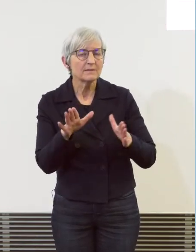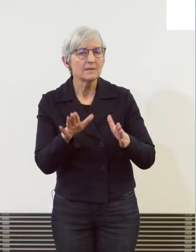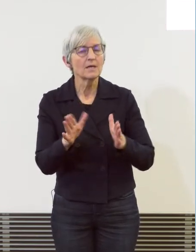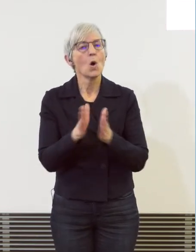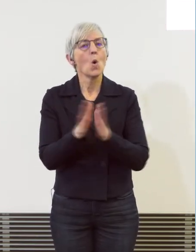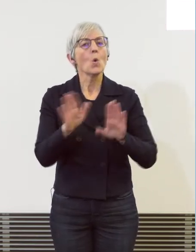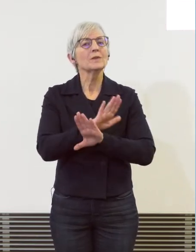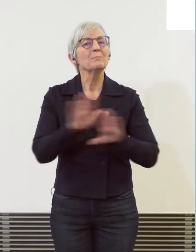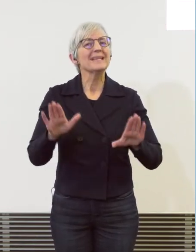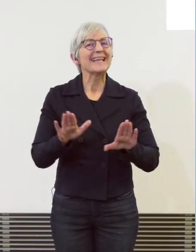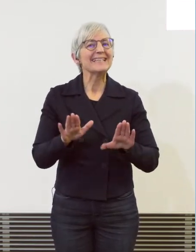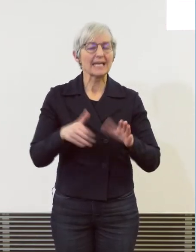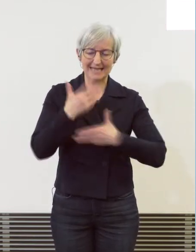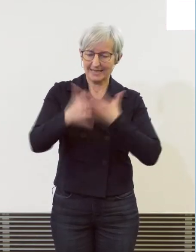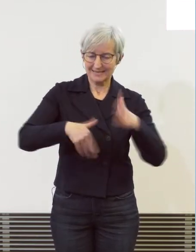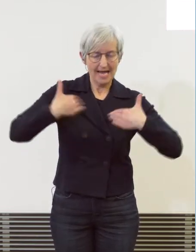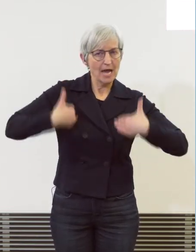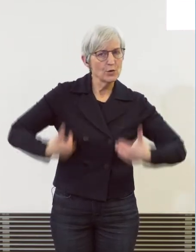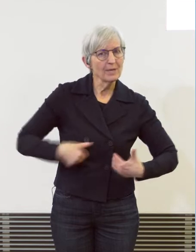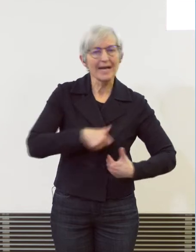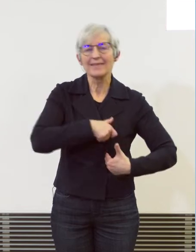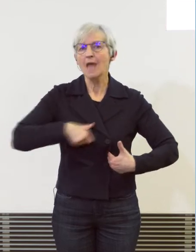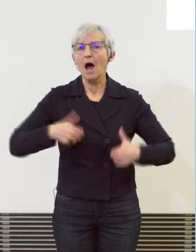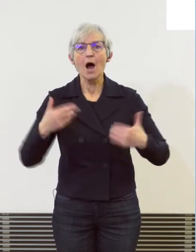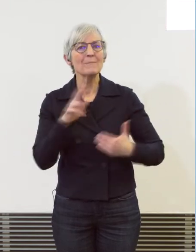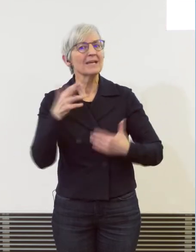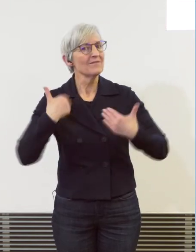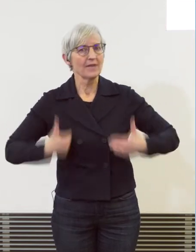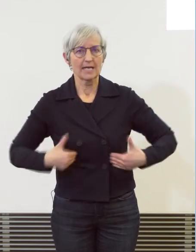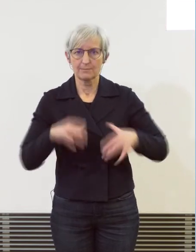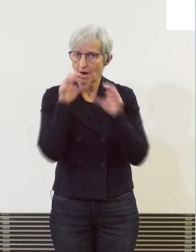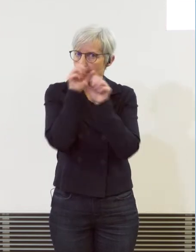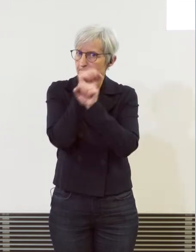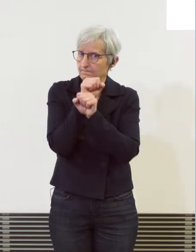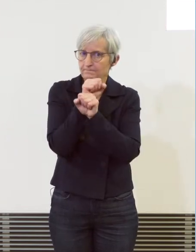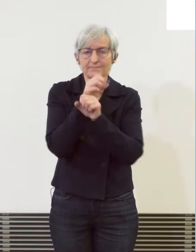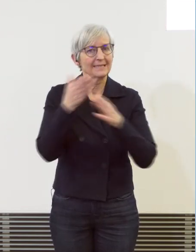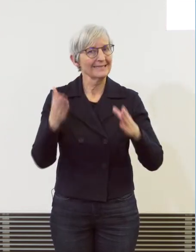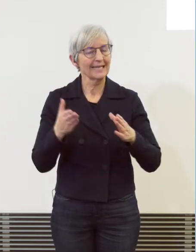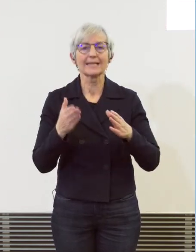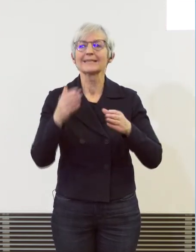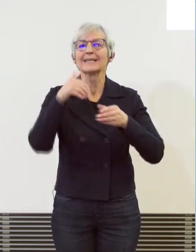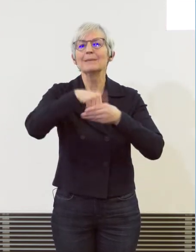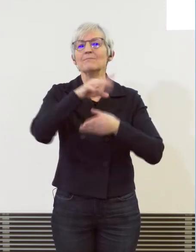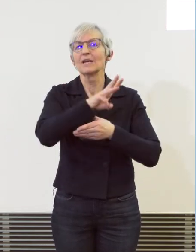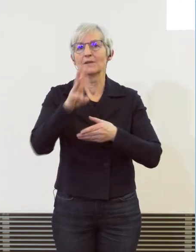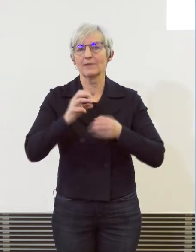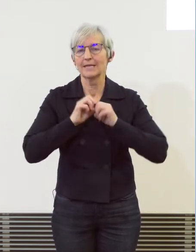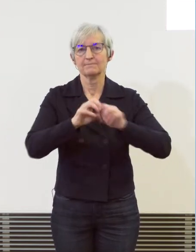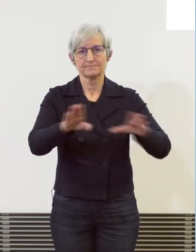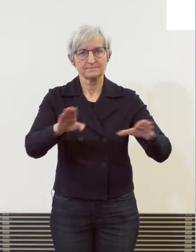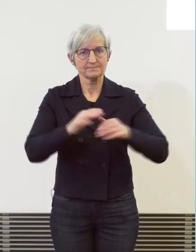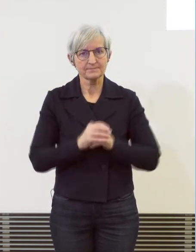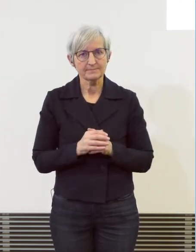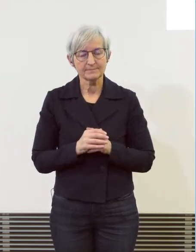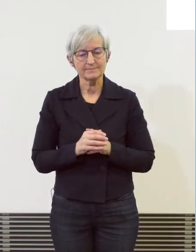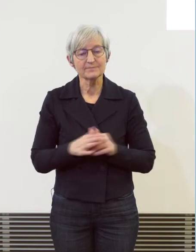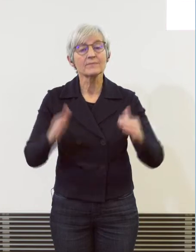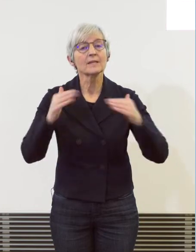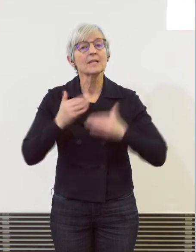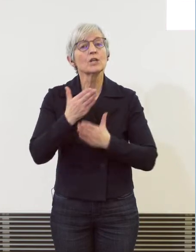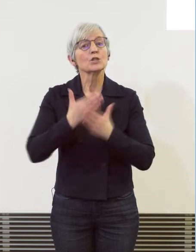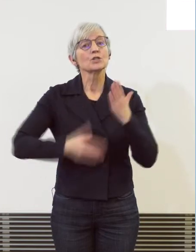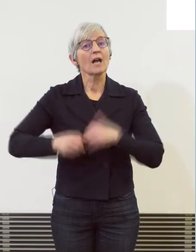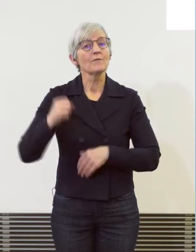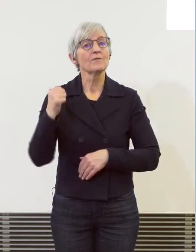online preis geben. Bei den Strafdaten gegen die Freiheit ist die Ursache der Zunahme in der Häufung